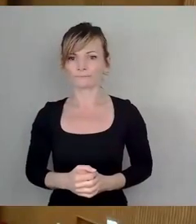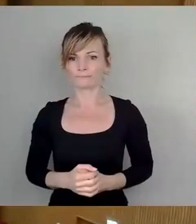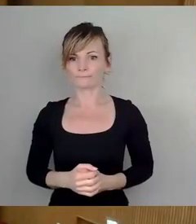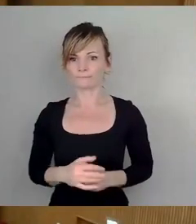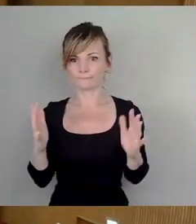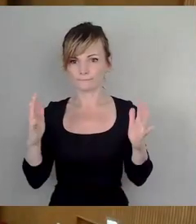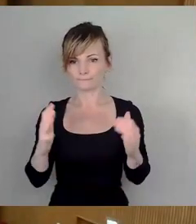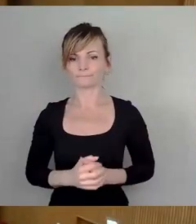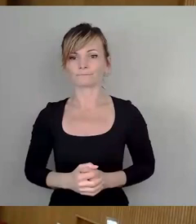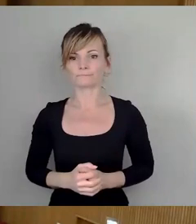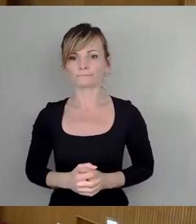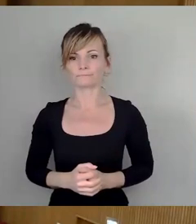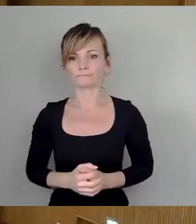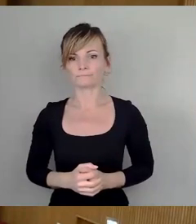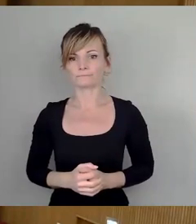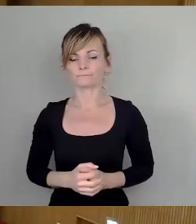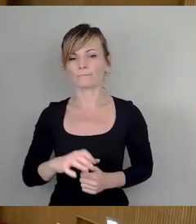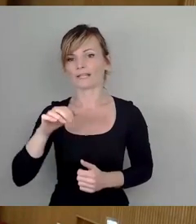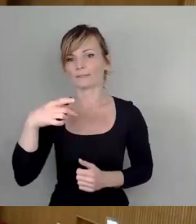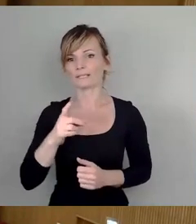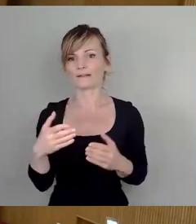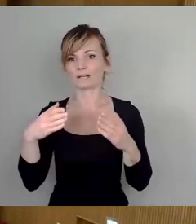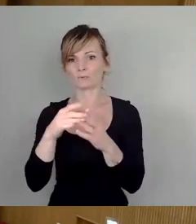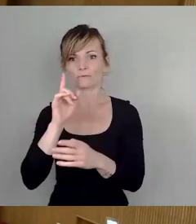So, dann setzen wir fort mit der SPD-Fraktion. Mühlbach.